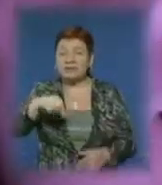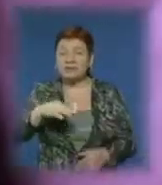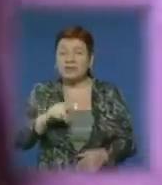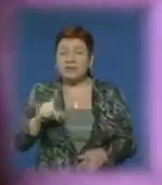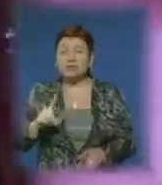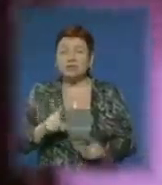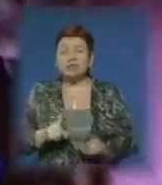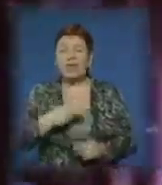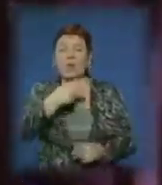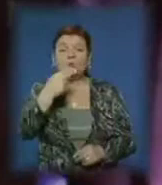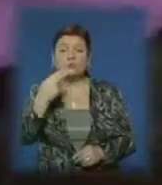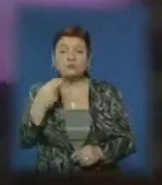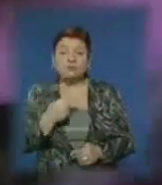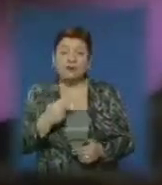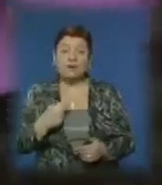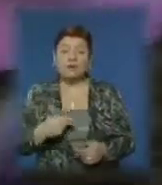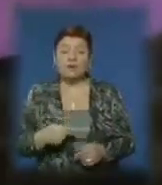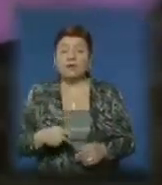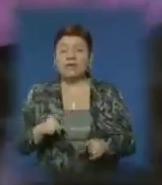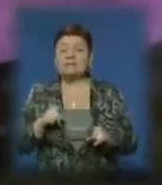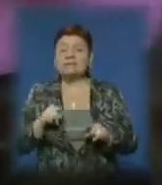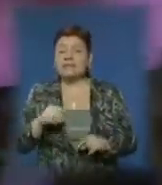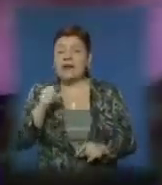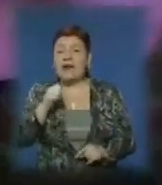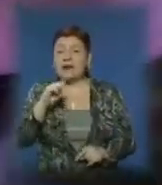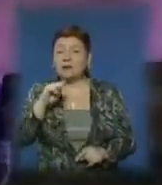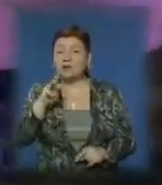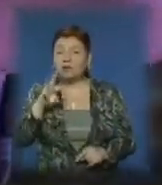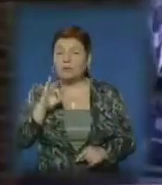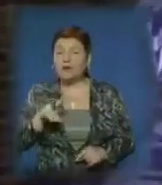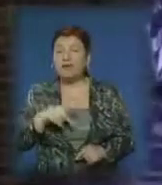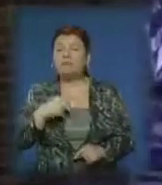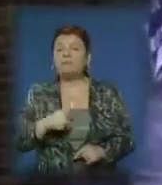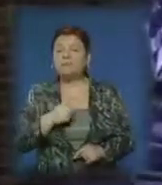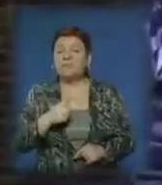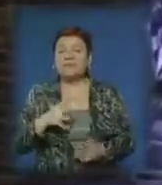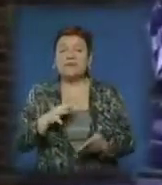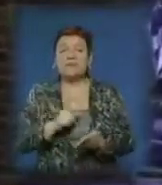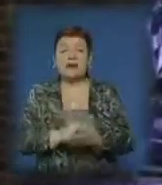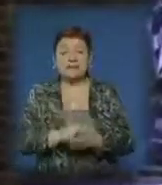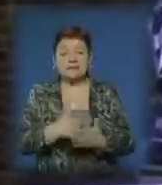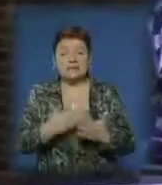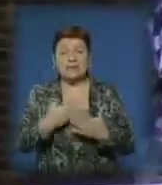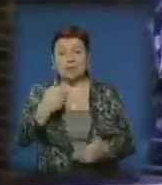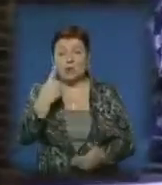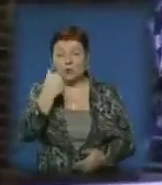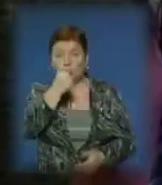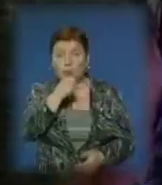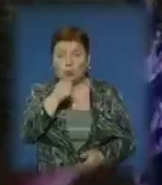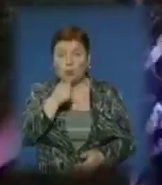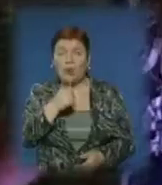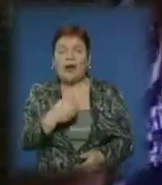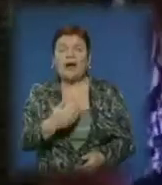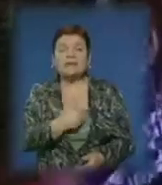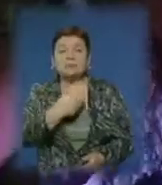зазвичай художники малюють на полотні. Сенд-артом, септопісковим мистецтвом Юлія займається близько року, хоча хис до малювання